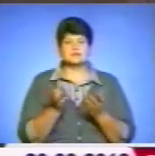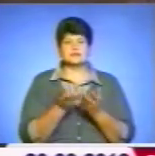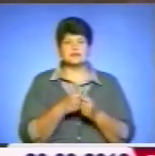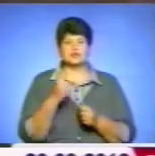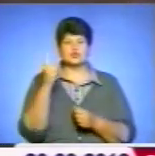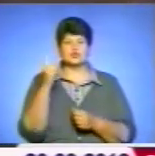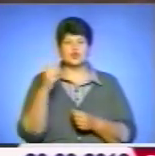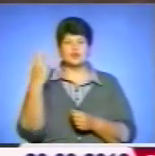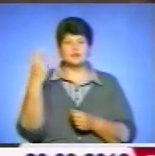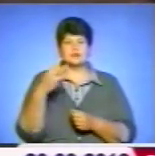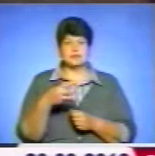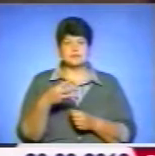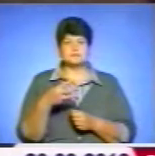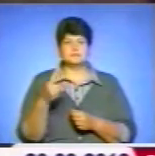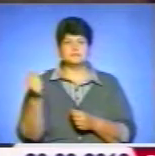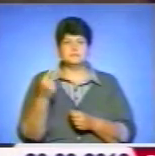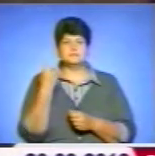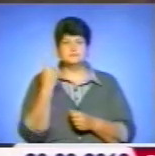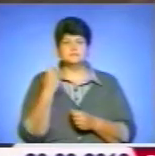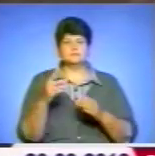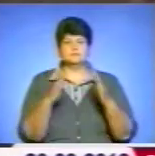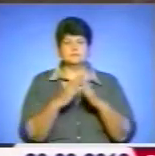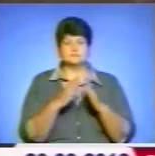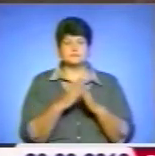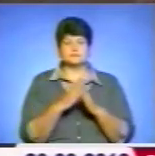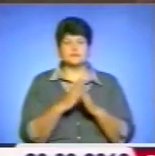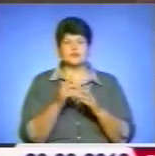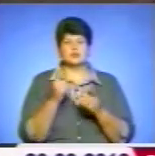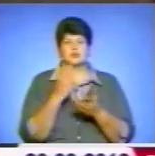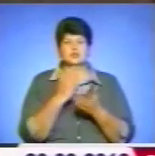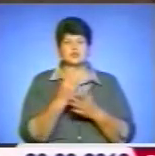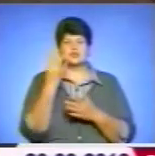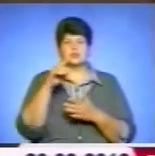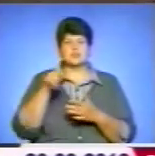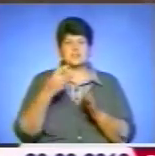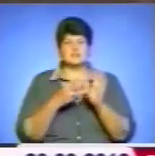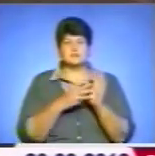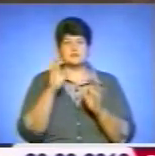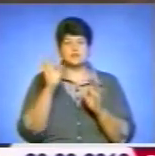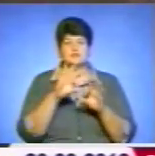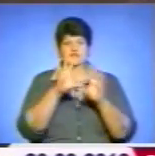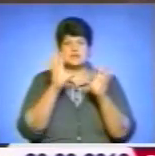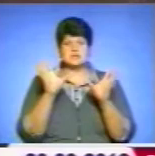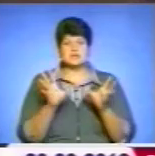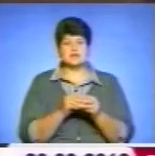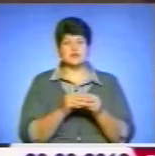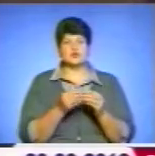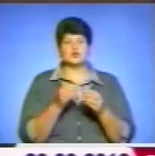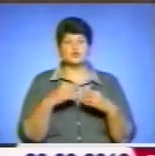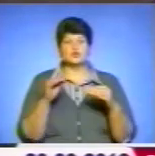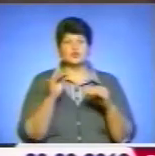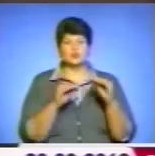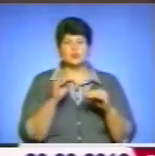гривень на одне домогосподарство, що складає 4,8% від усієї структури грошових витрат.